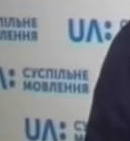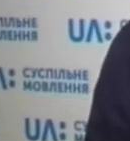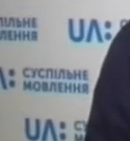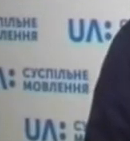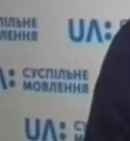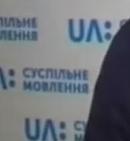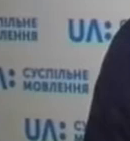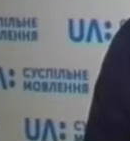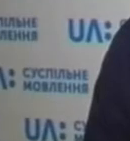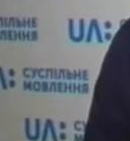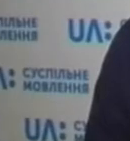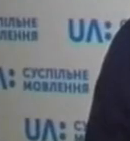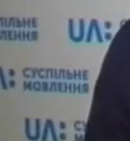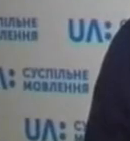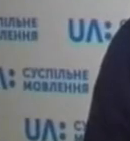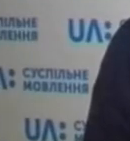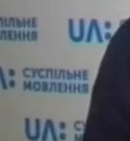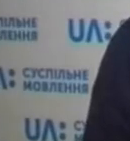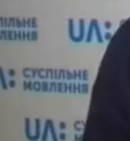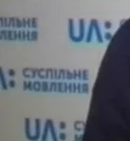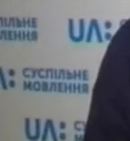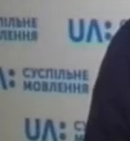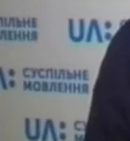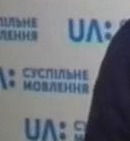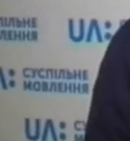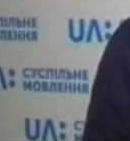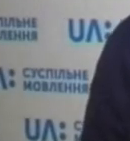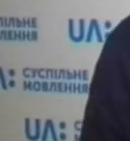«Укроп», від Української галузької партії.